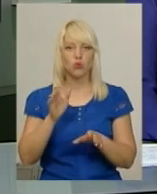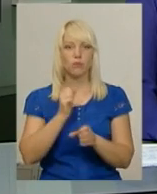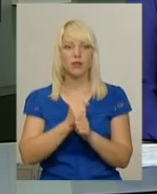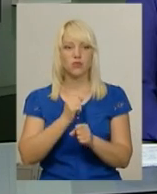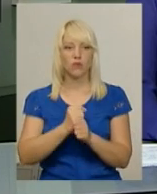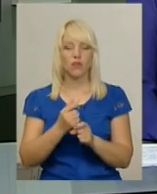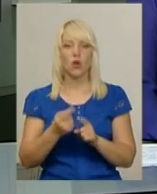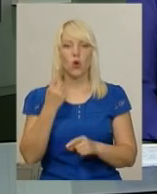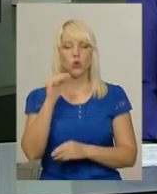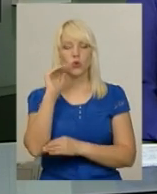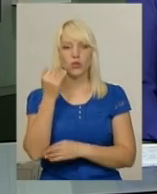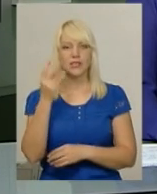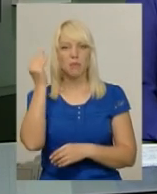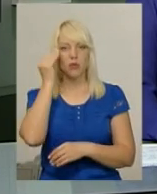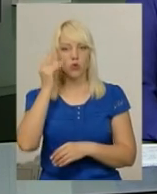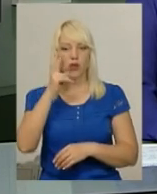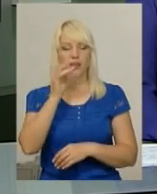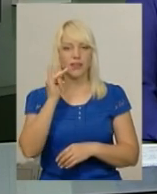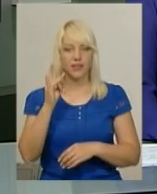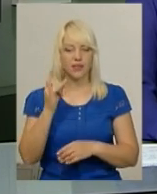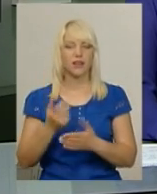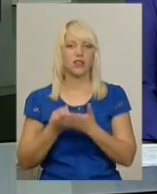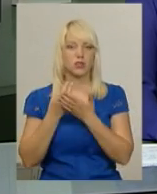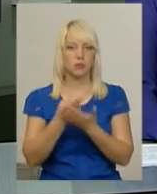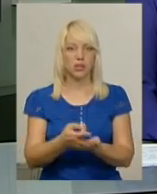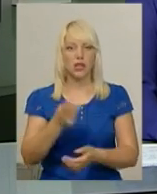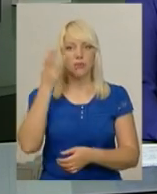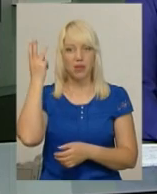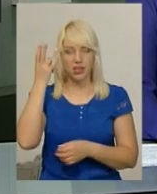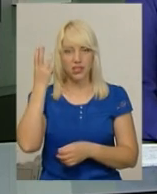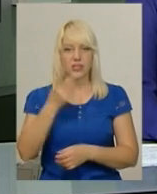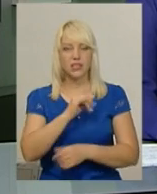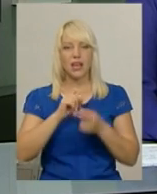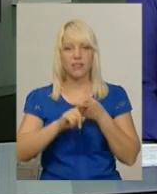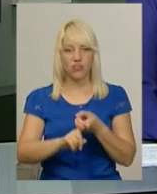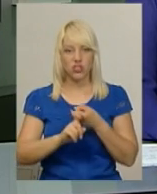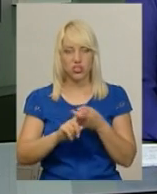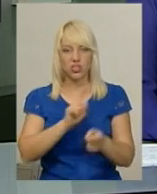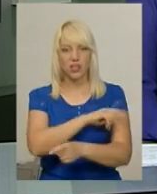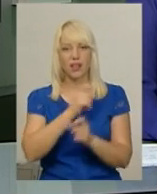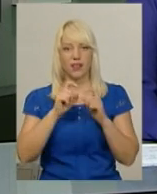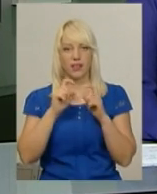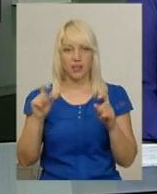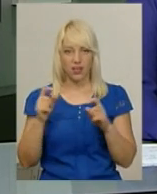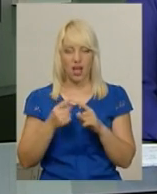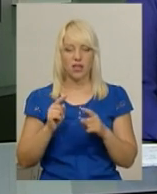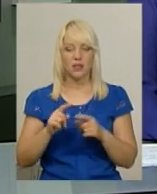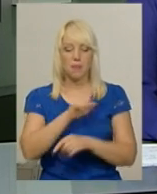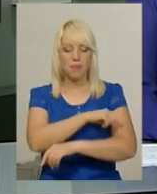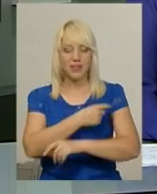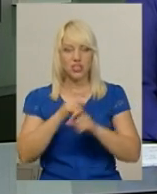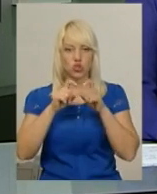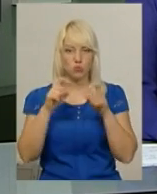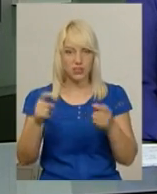Одну дитину із підозрою на КІР госпіталізували сьогодні до Хмельницької міської інфекційної лікарні. У медичному закладі діагноз